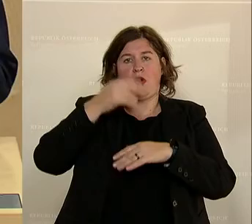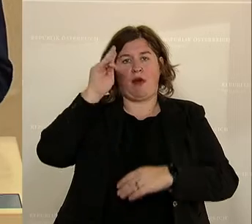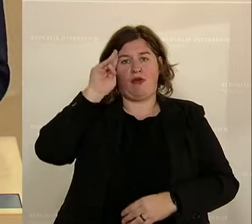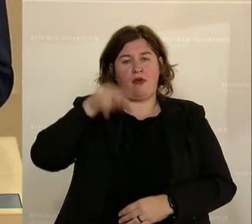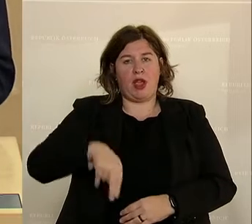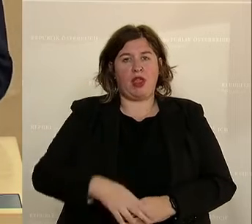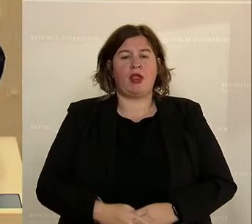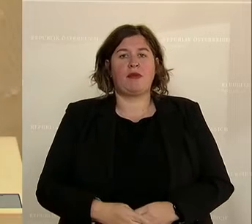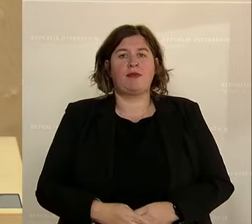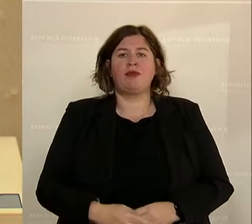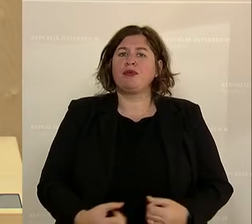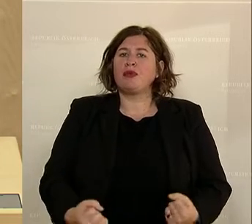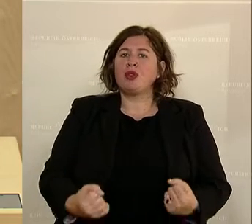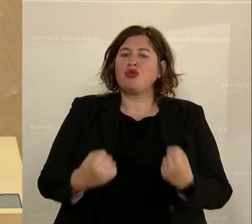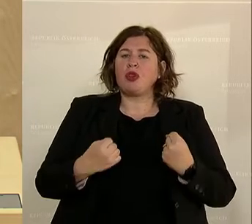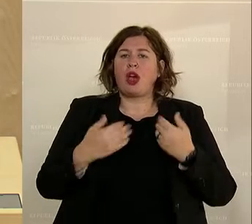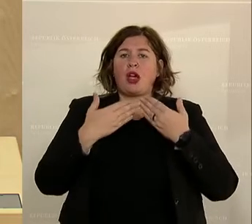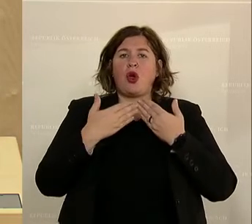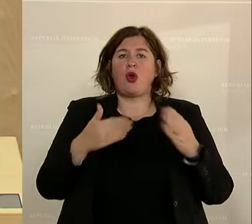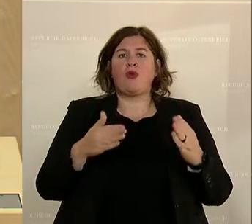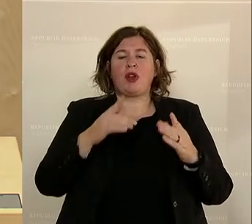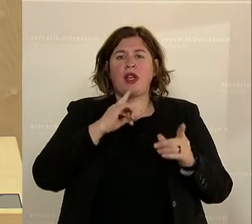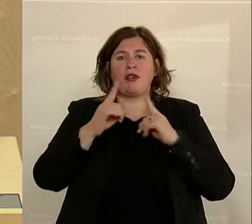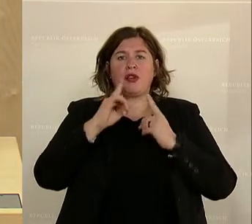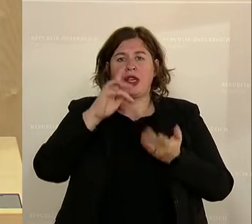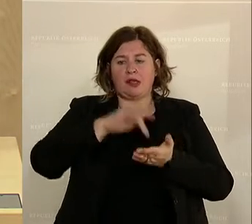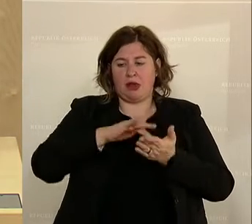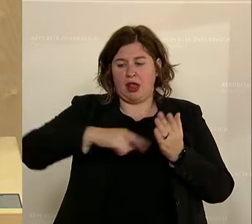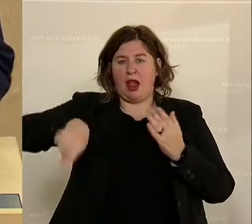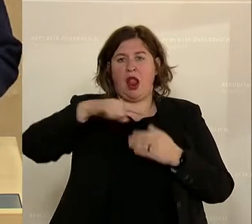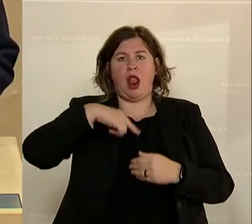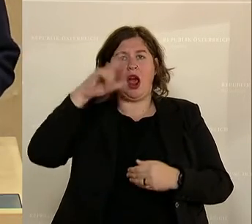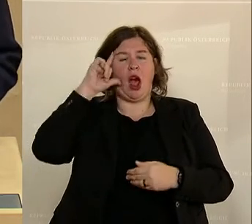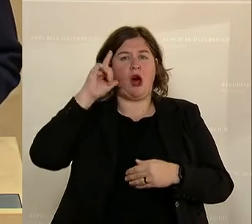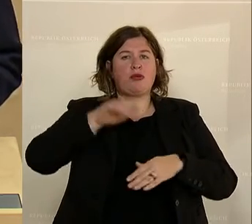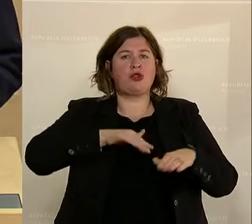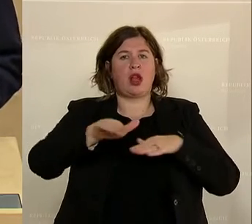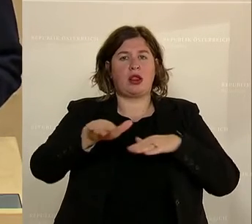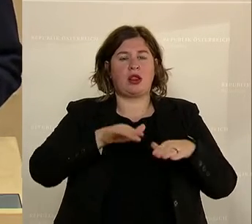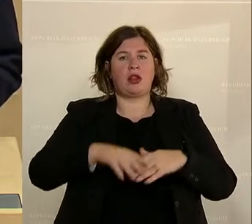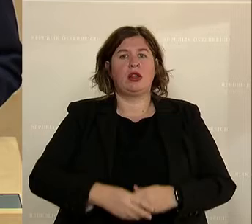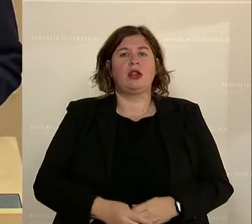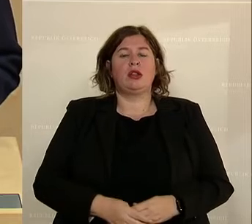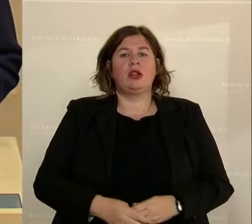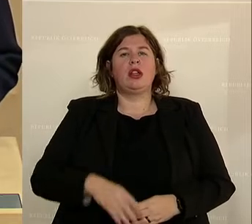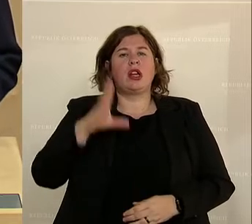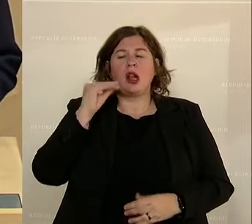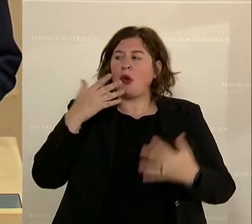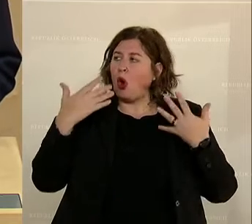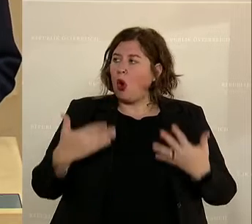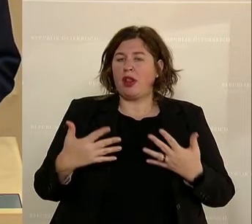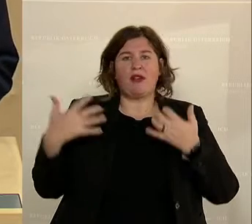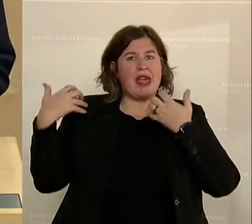starke öffentliche Verkehrsmittel unserer Hauptstadt. Und es ist, glaube ich, heute ein historisches